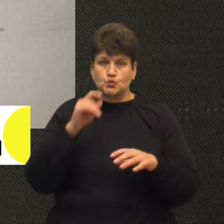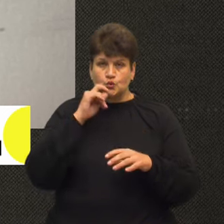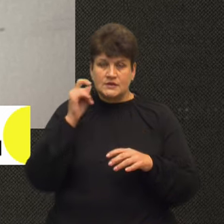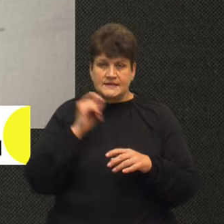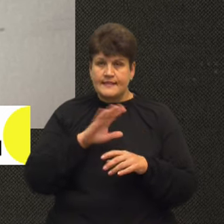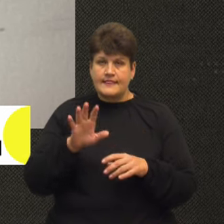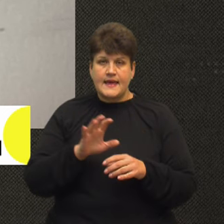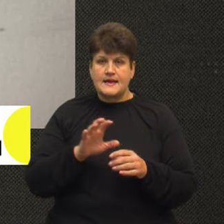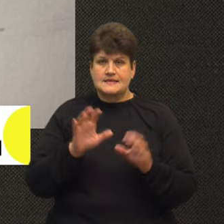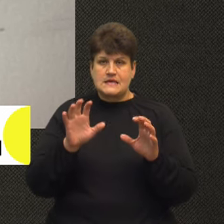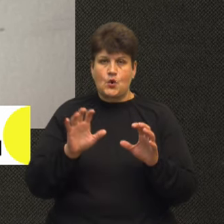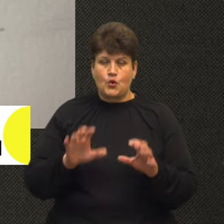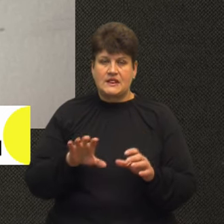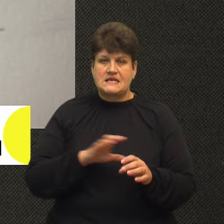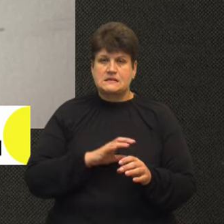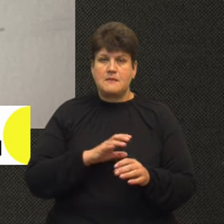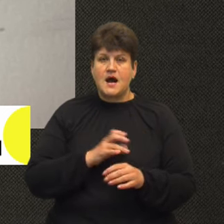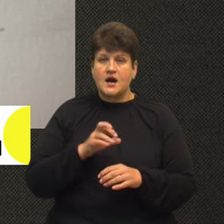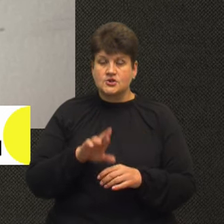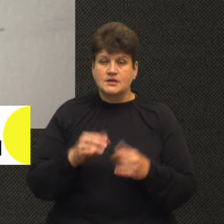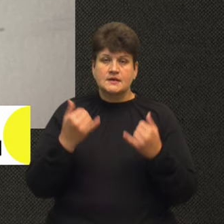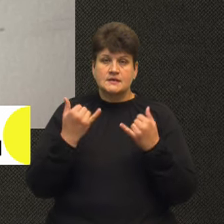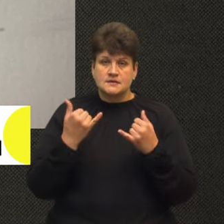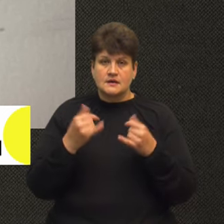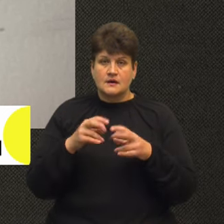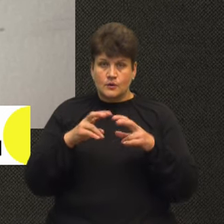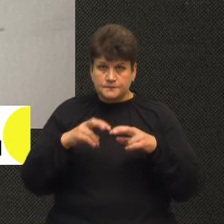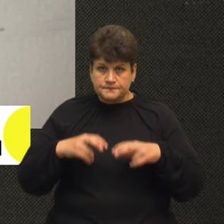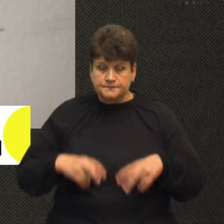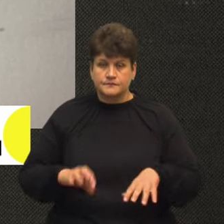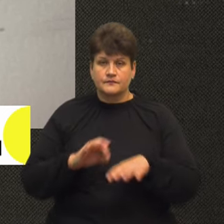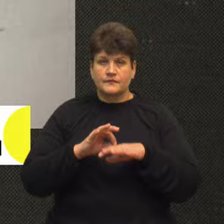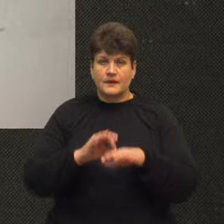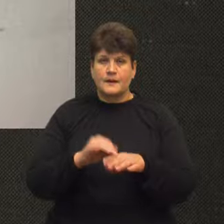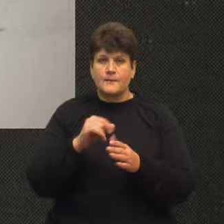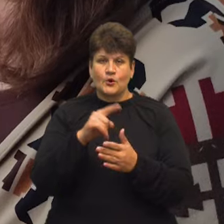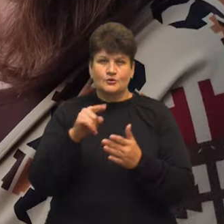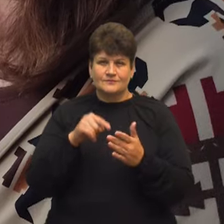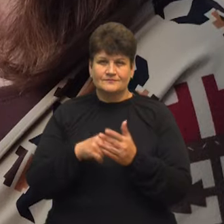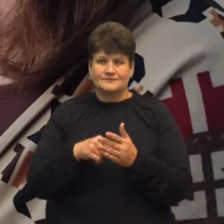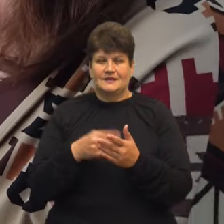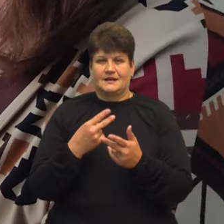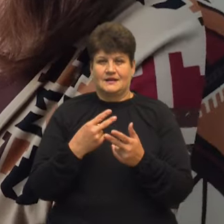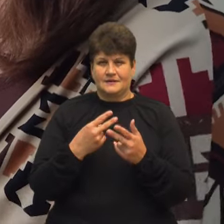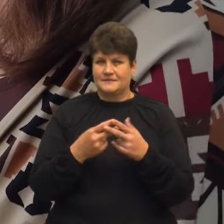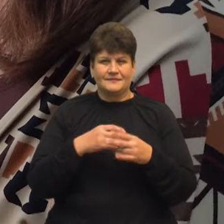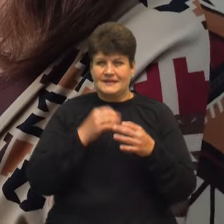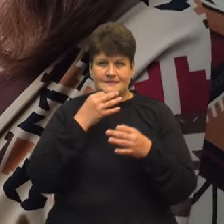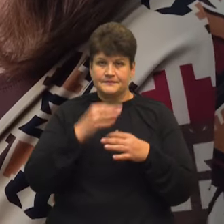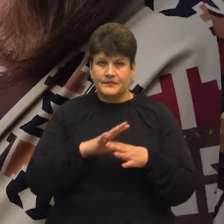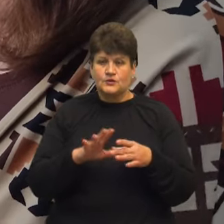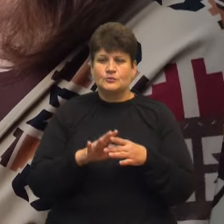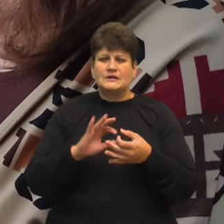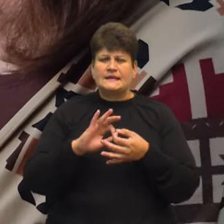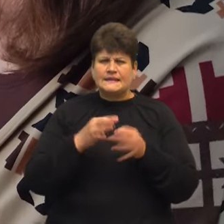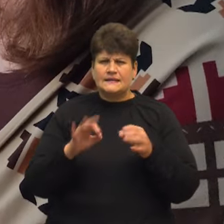збагачення. Наразі досудове розслідування у справі триває. Про підозру жодній особі поки не повідомлено Щоб отримати детальнішу